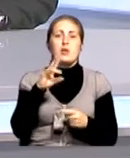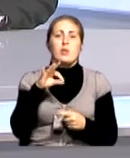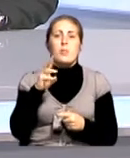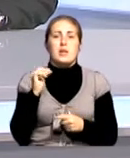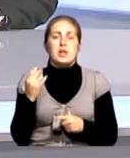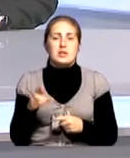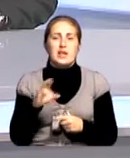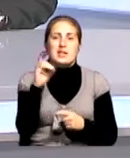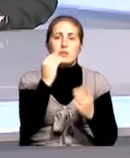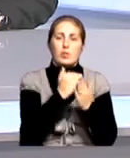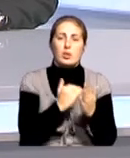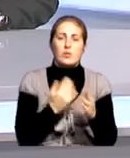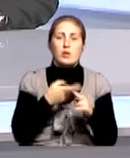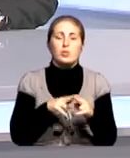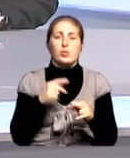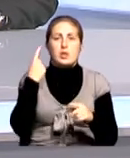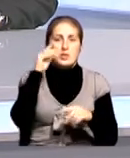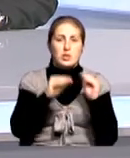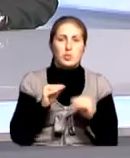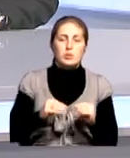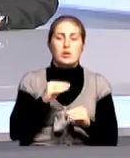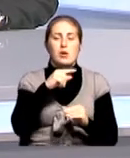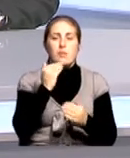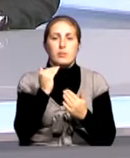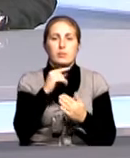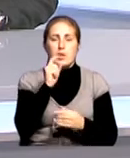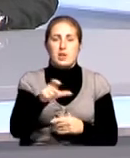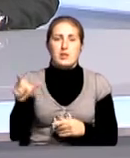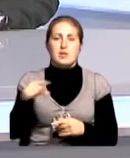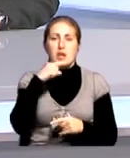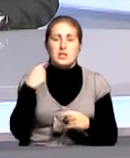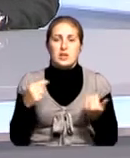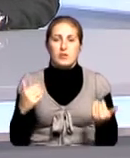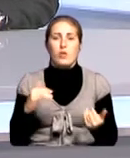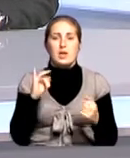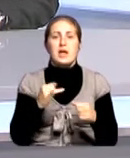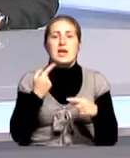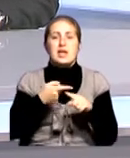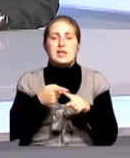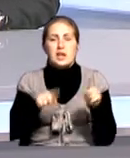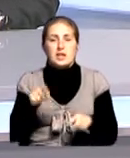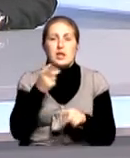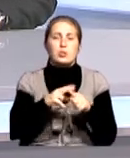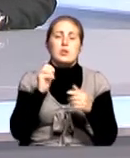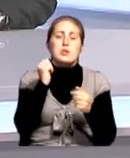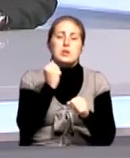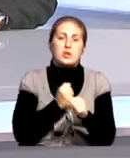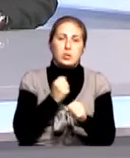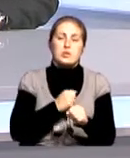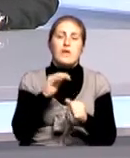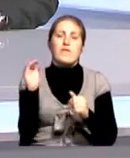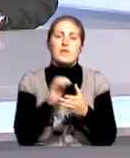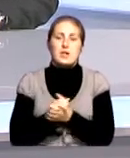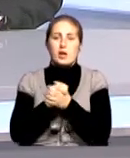из программ, которые создаются в Крымской редакции «Россия сегодня», и некоторых эфирных продуктов, которые создаются Федеральной информационной